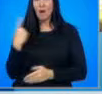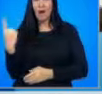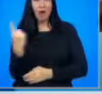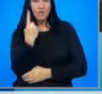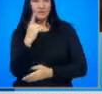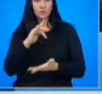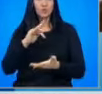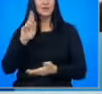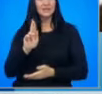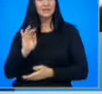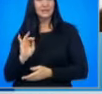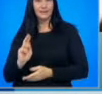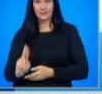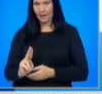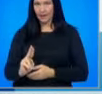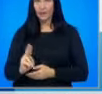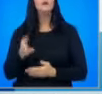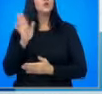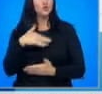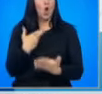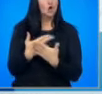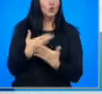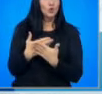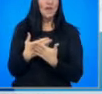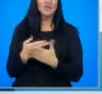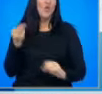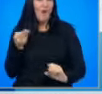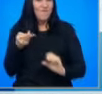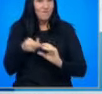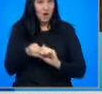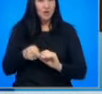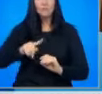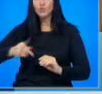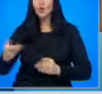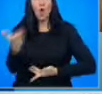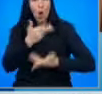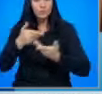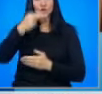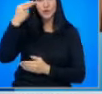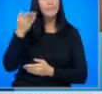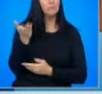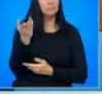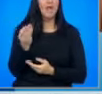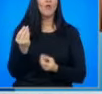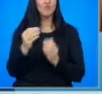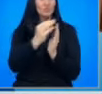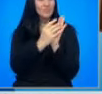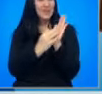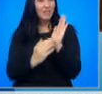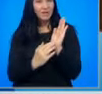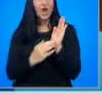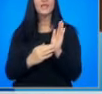единствено Централната избирателна комисия. Що се отнася до флажките, другата обсъждана тема, то тяхното съдържание е